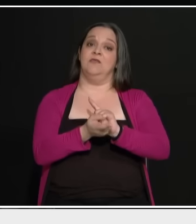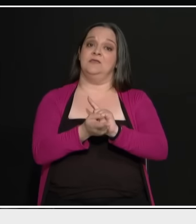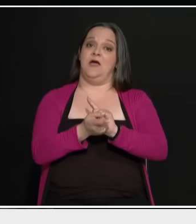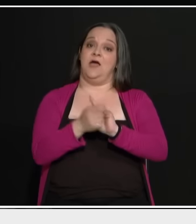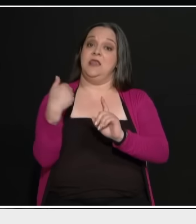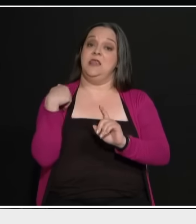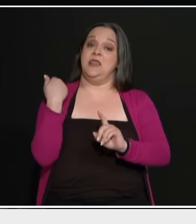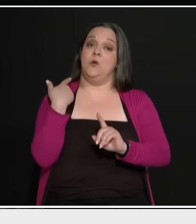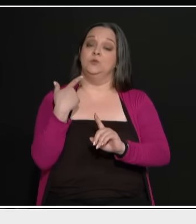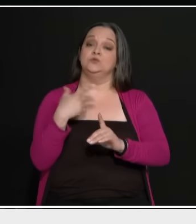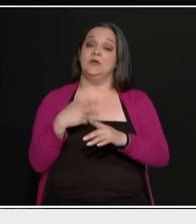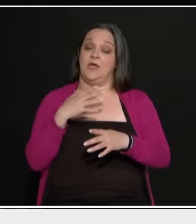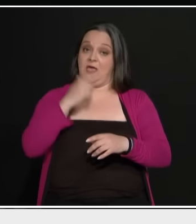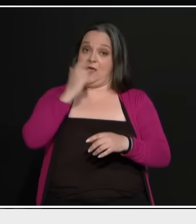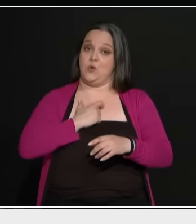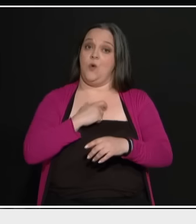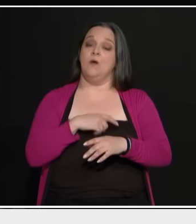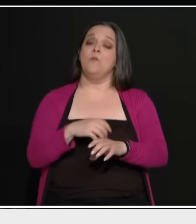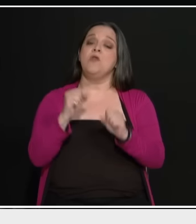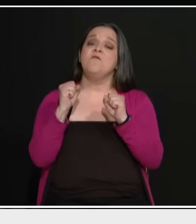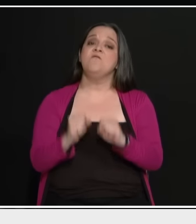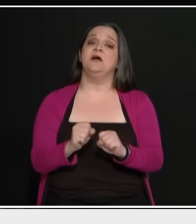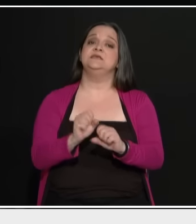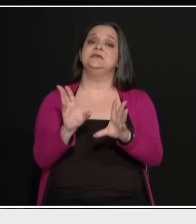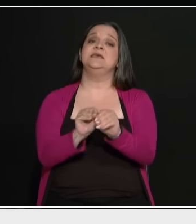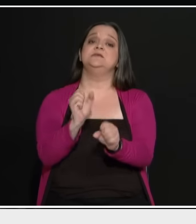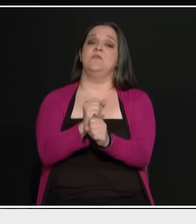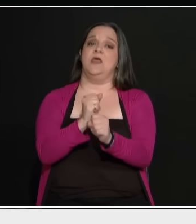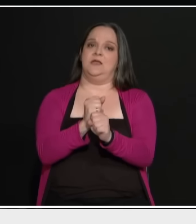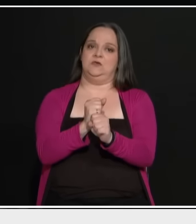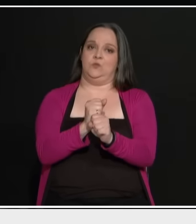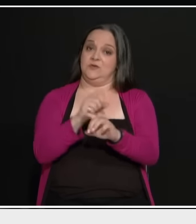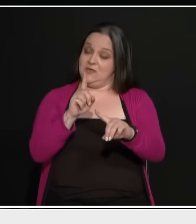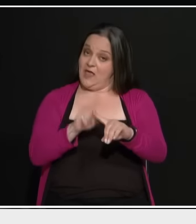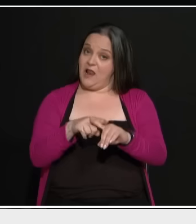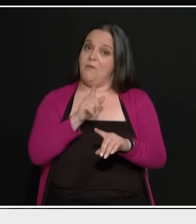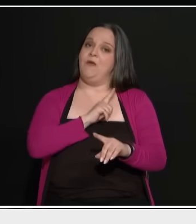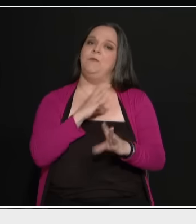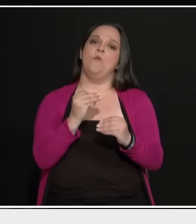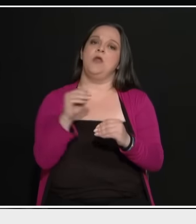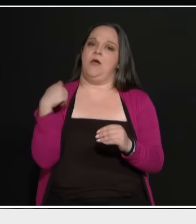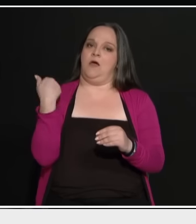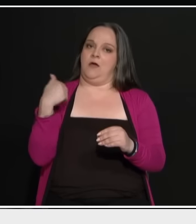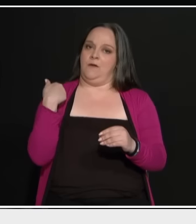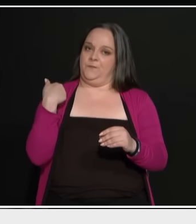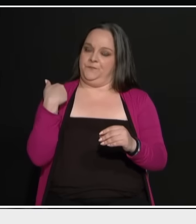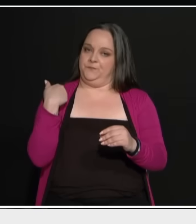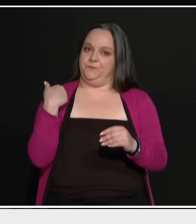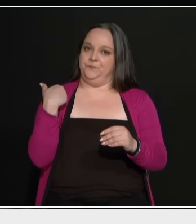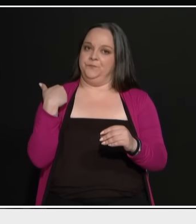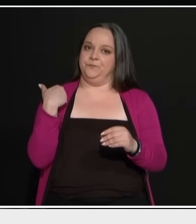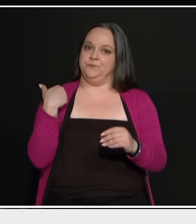συνεργάτες μου τους νέους. Βασίζω πολλά στους νέους και η Ελλάδα περιμένει πολλά από τους νέους. Αυτοί που